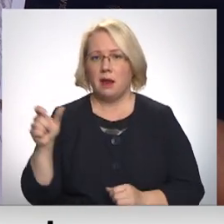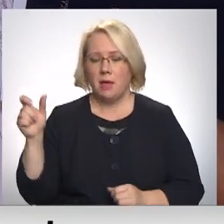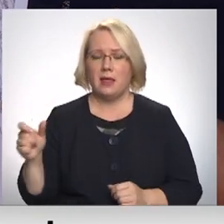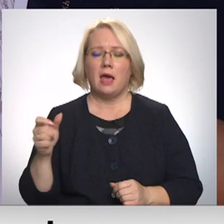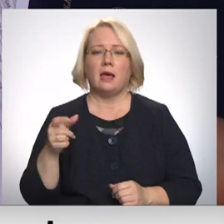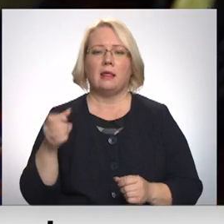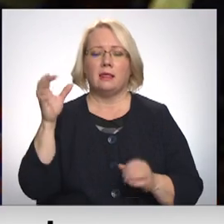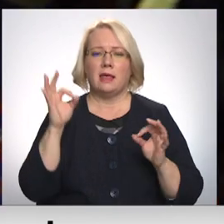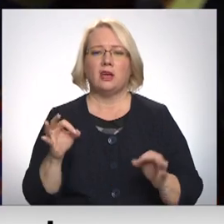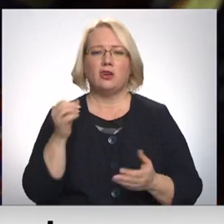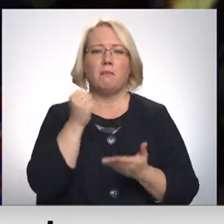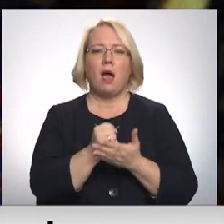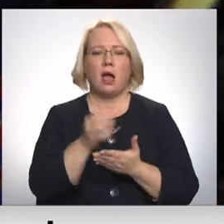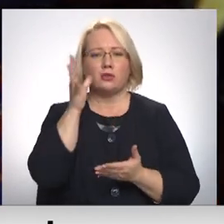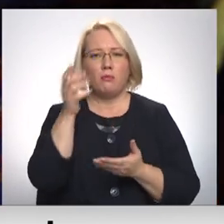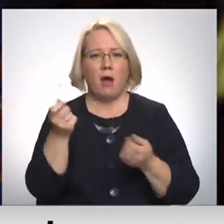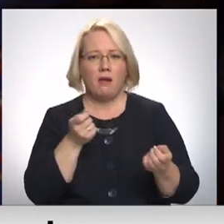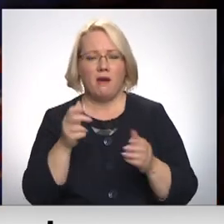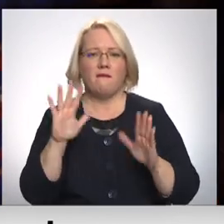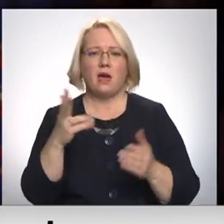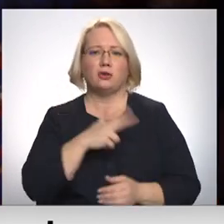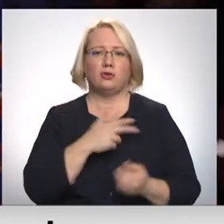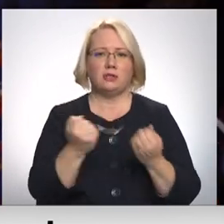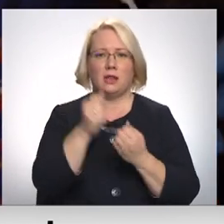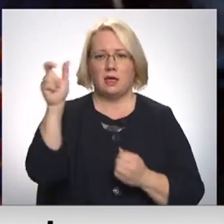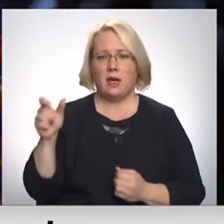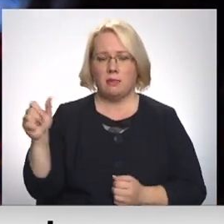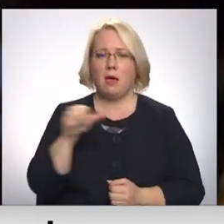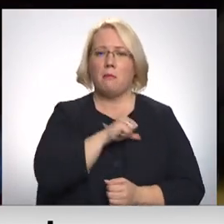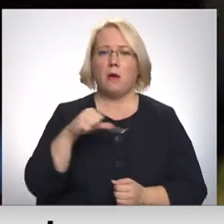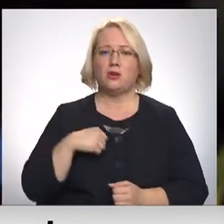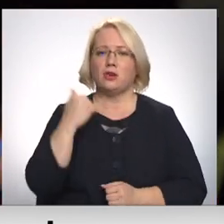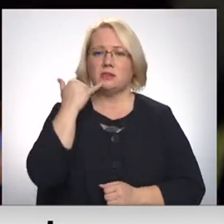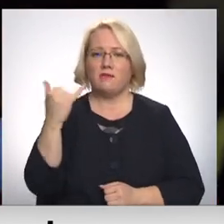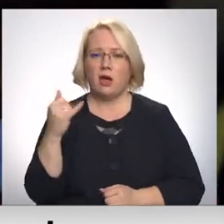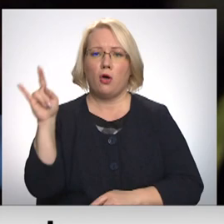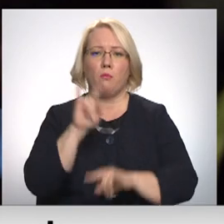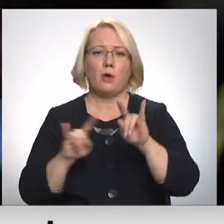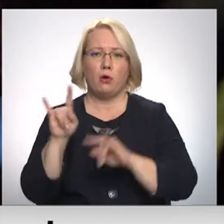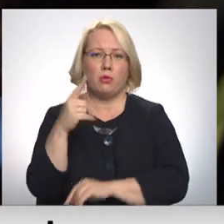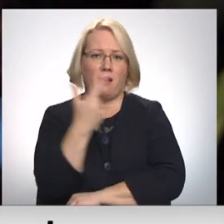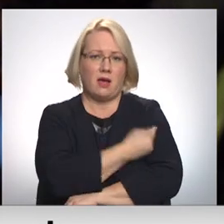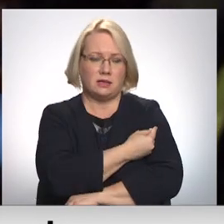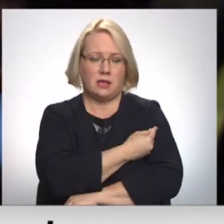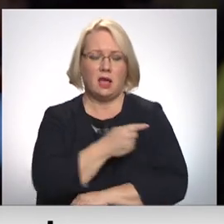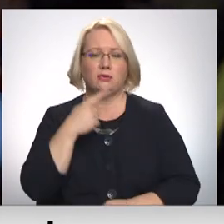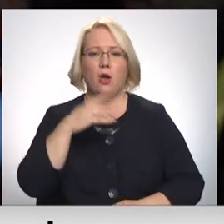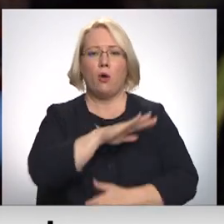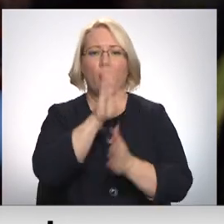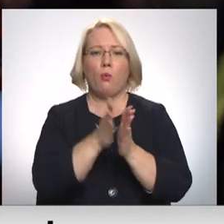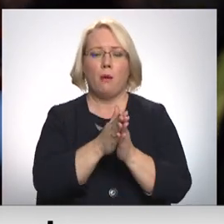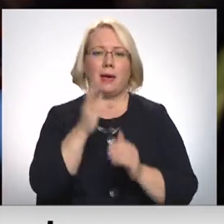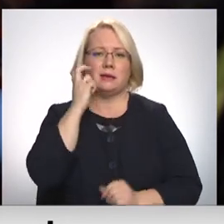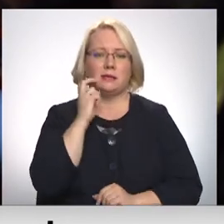pagastu pārvalžu vai sociālie darbinieki, paši zvana un mēģina pierunāt vakcinēties. Kopējais senioru skaits ir